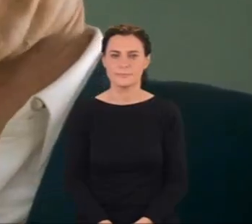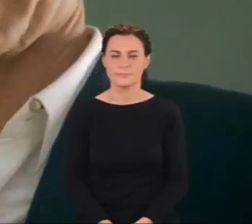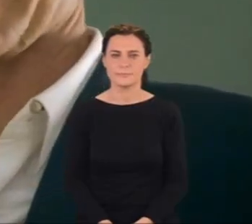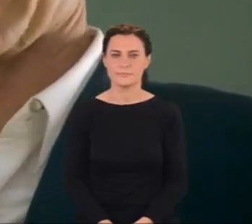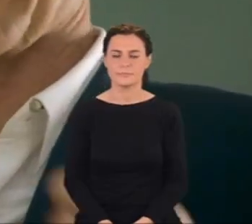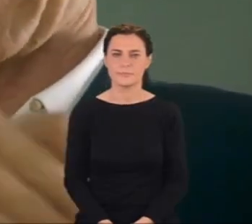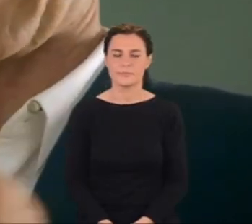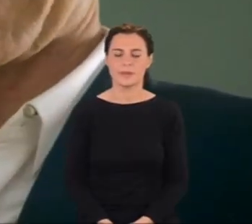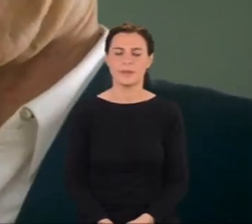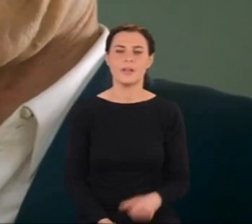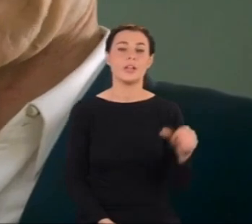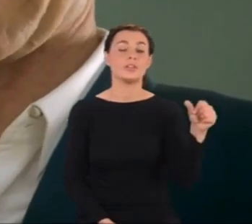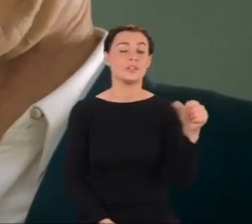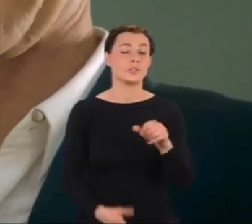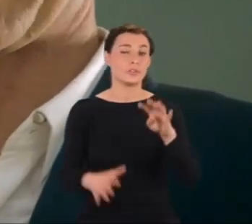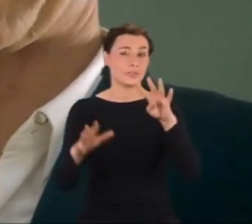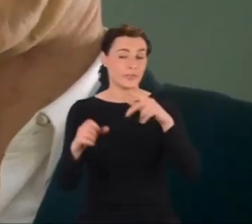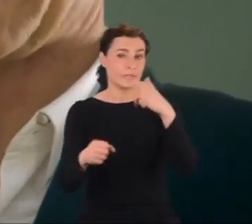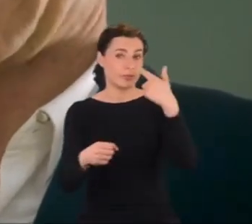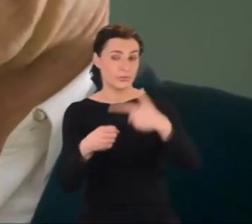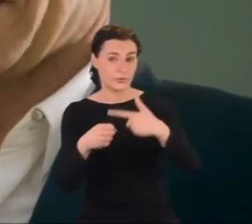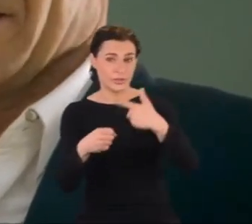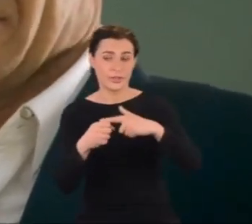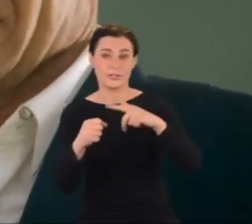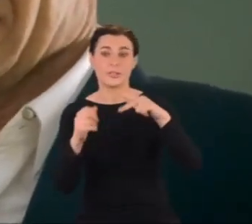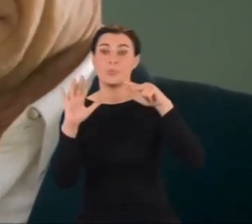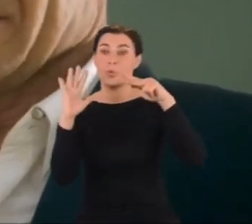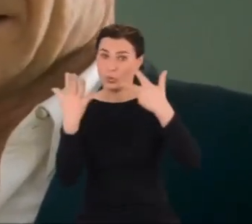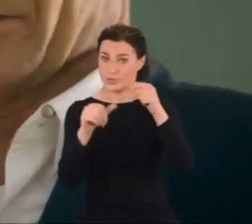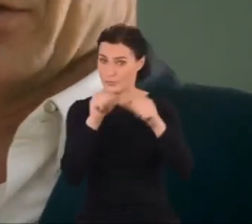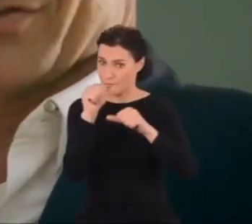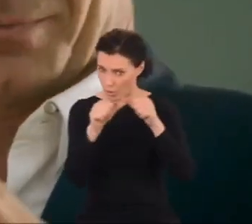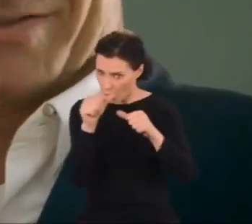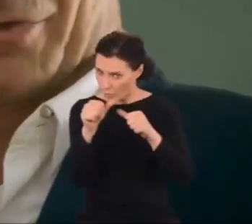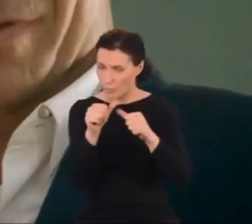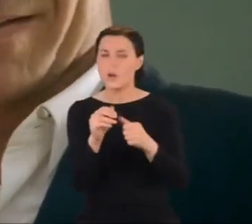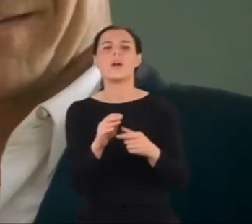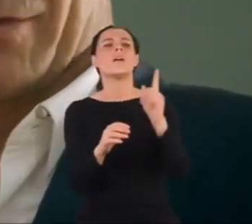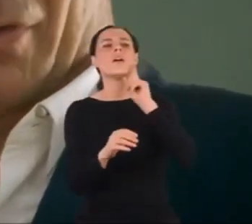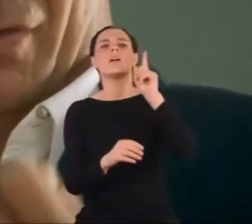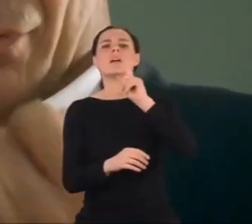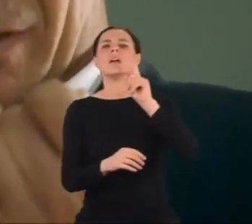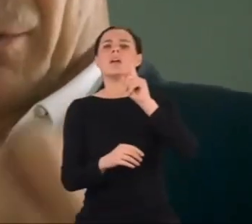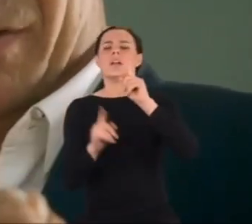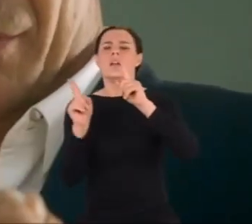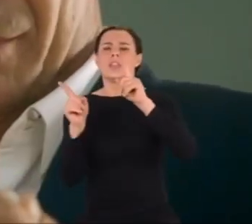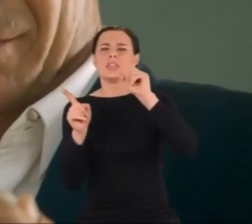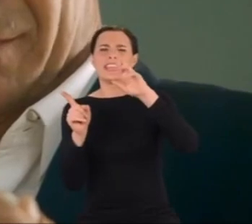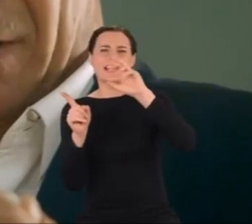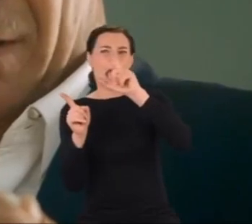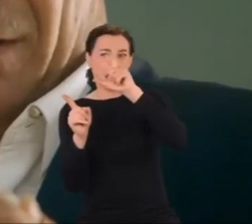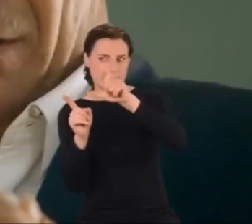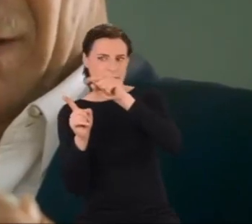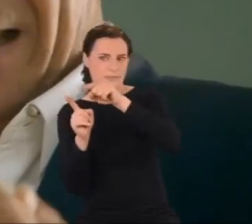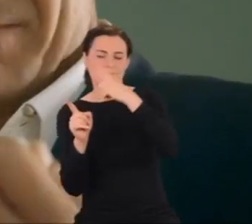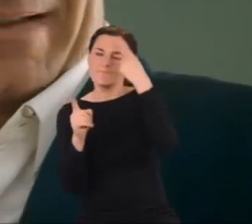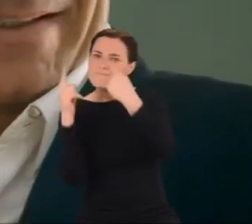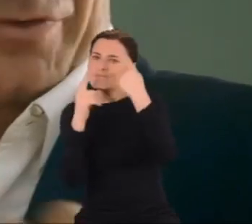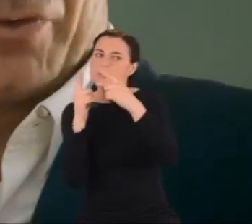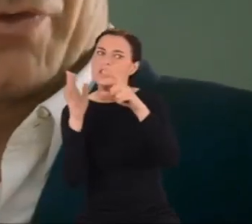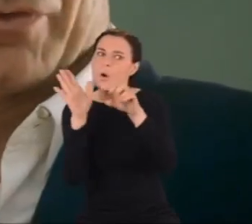W 1928 roku Dirac pracował nad równaniem łączącym elementy teorii względności i fizyki kwantowej.